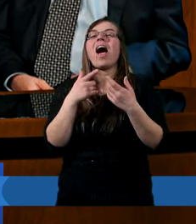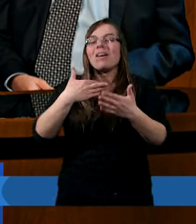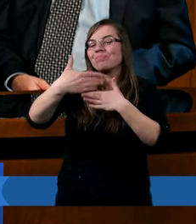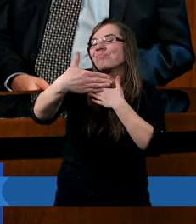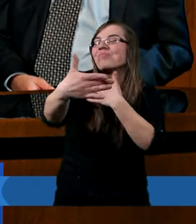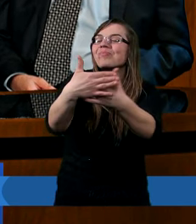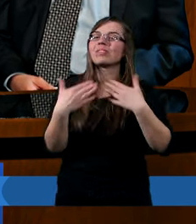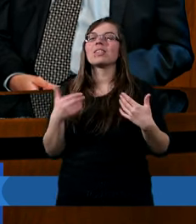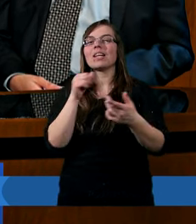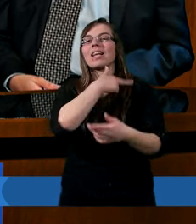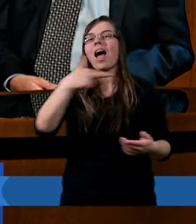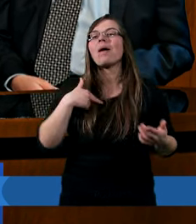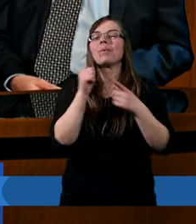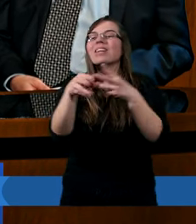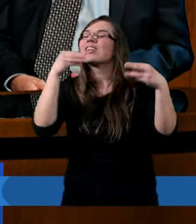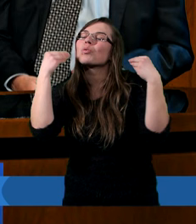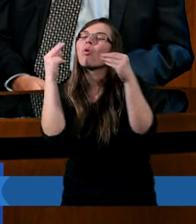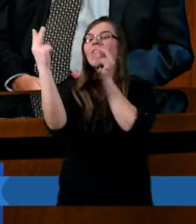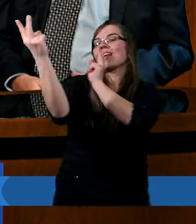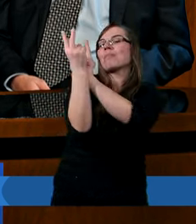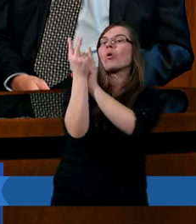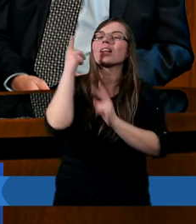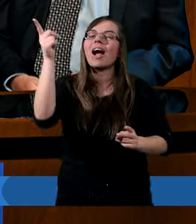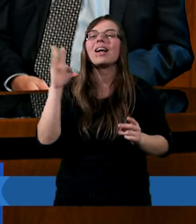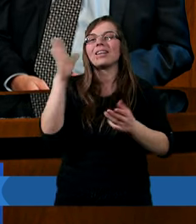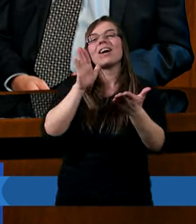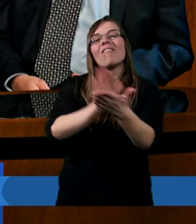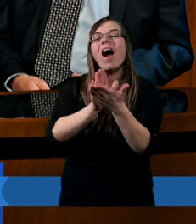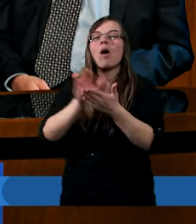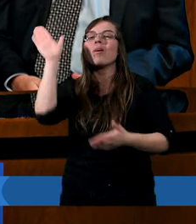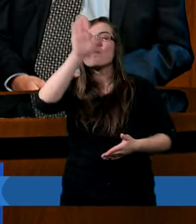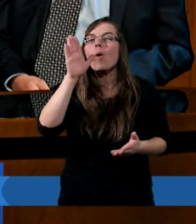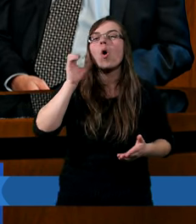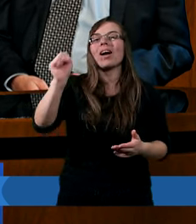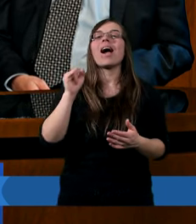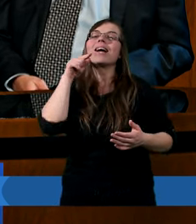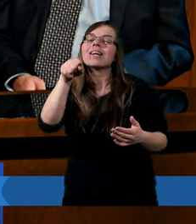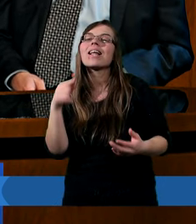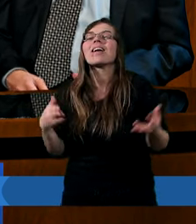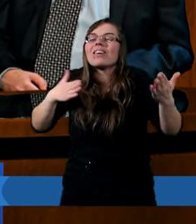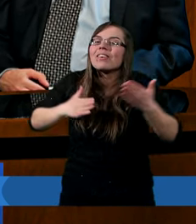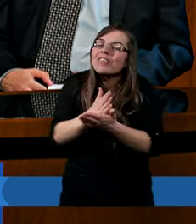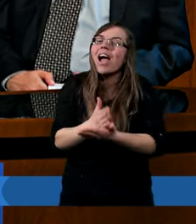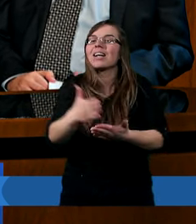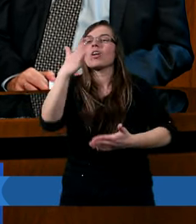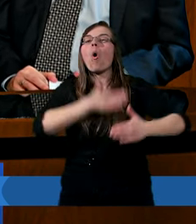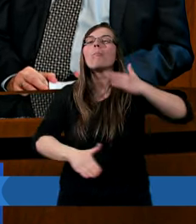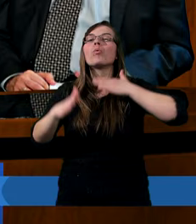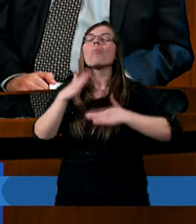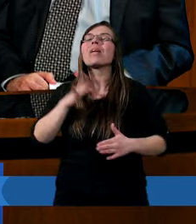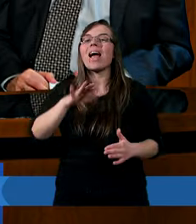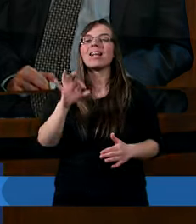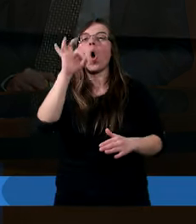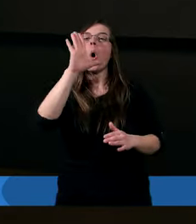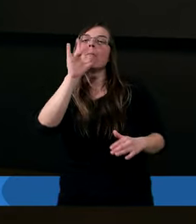nami. To jest cudowne spotkanie tej chwały Boga i tej wiernej oblubienicy.